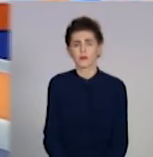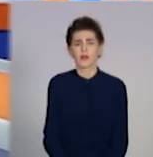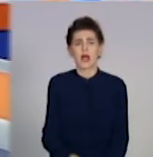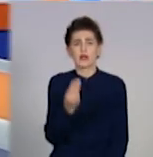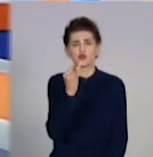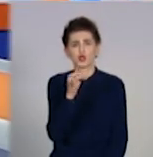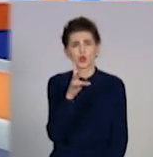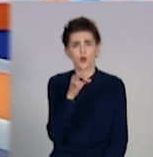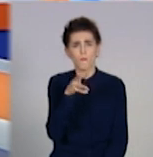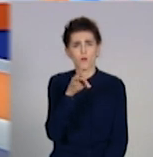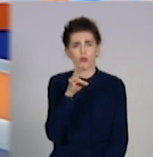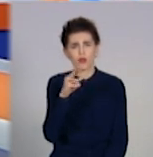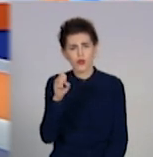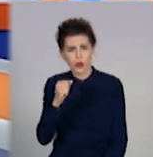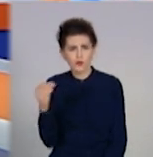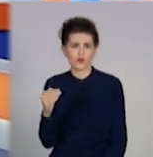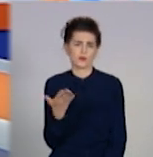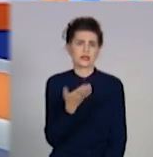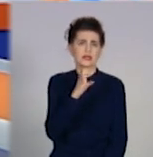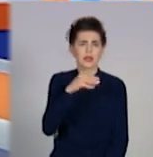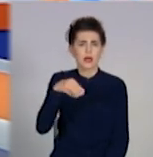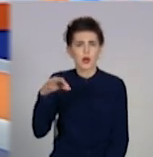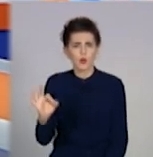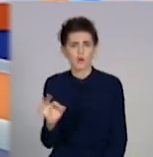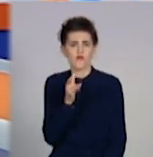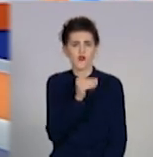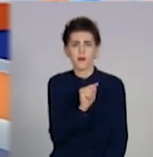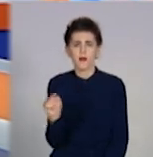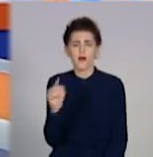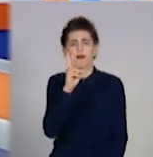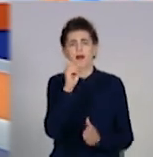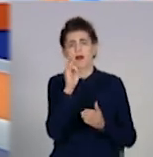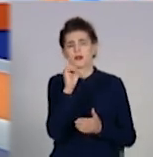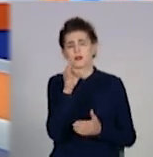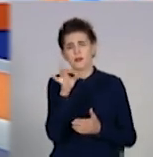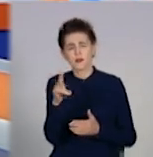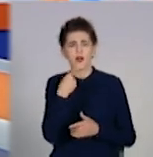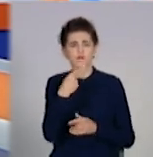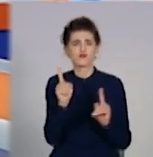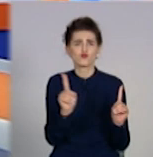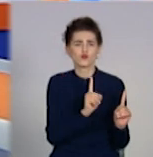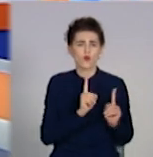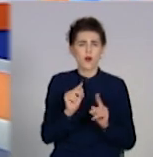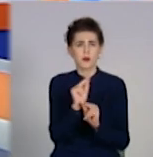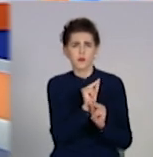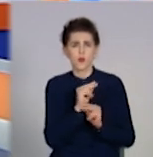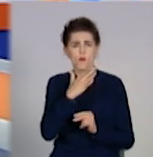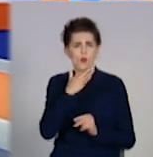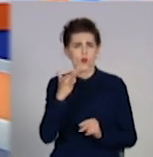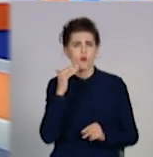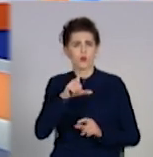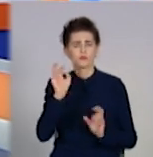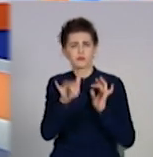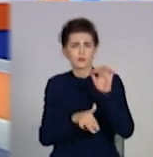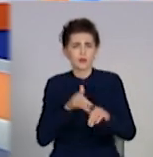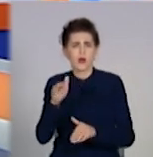Шиномонтаж і СТО під час карантину. Нині замовлень бракує, розказують ремонтники. Найбільше попити на автотовари